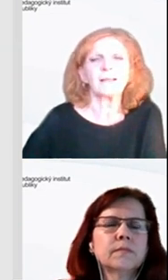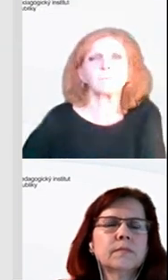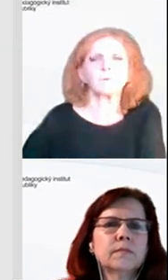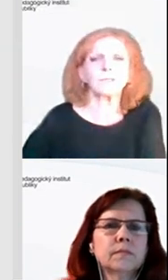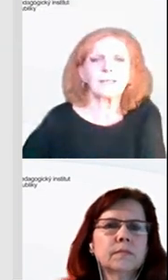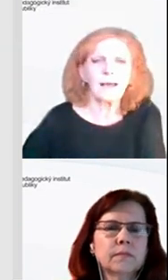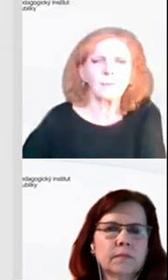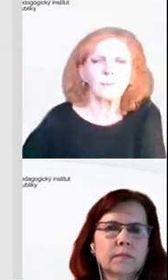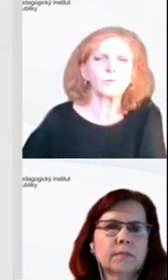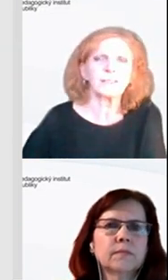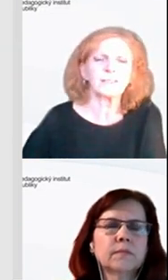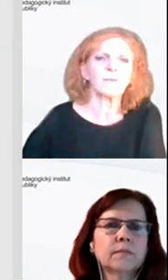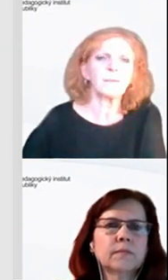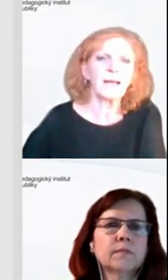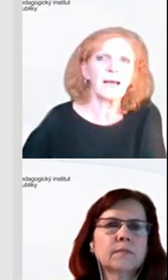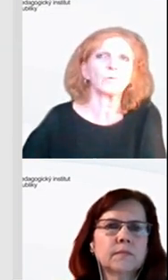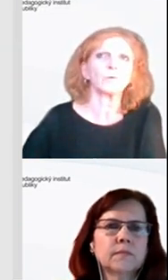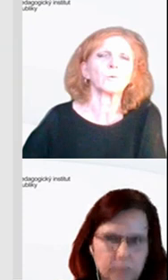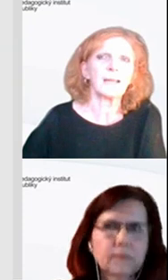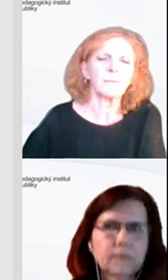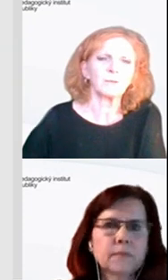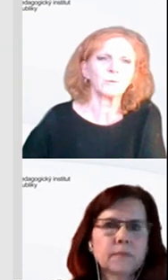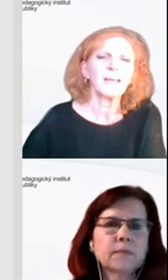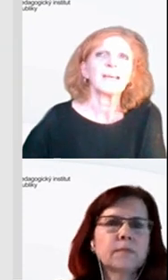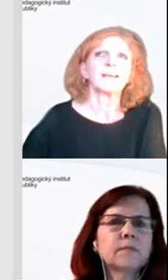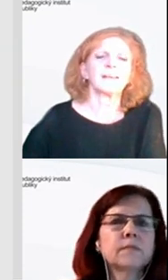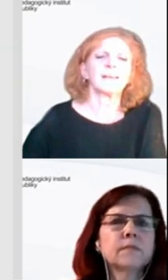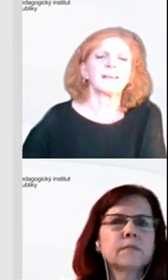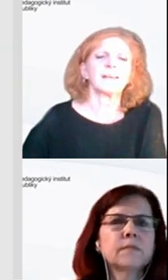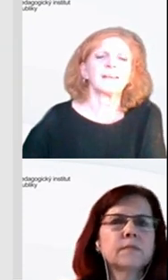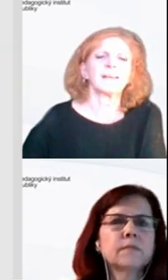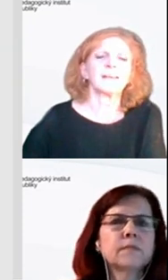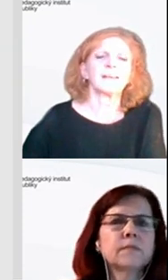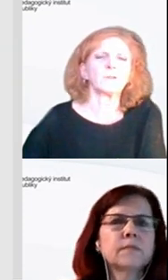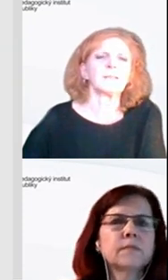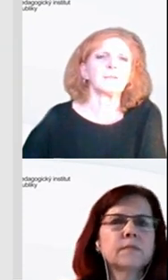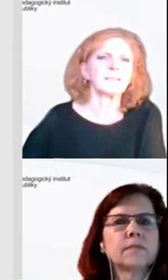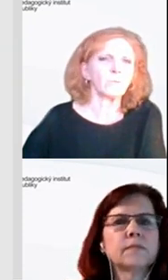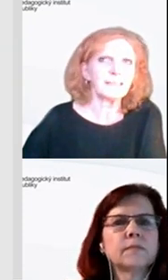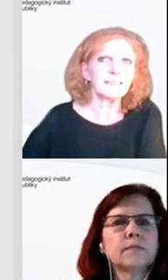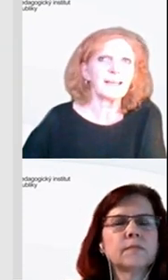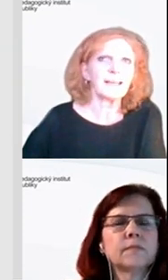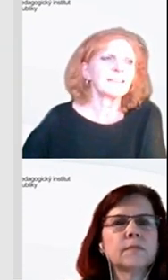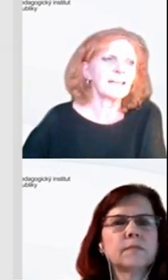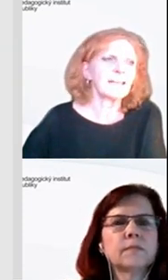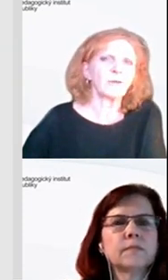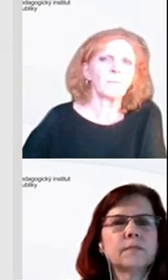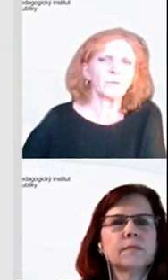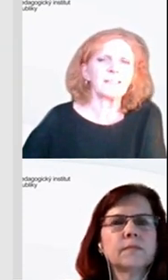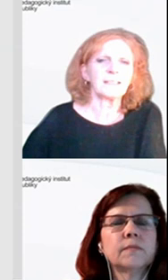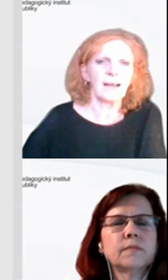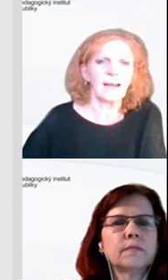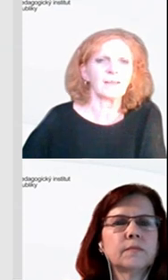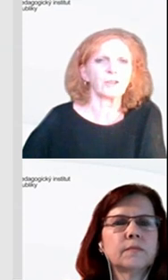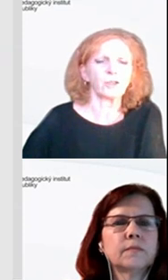nezvládl spolu s námi se zúčastnit webinářů k tomu tématu nové informatiky, prosím, nezoufejte. Dnes